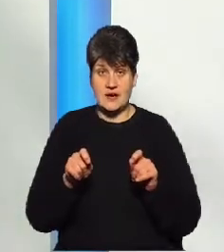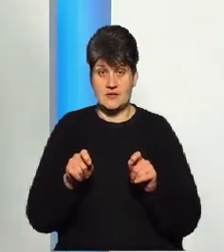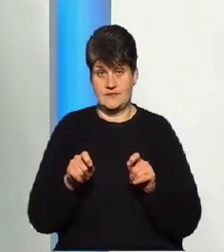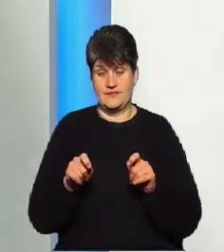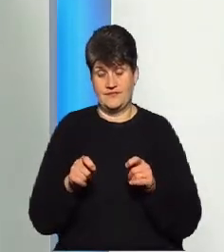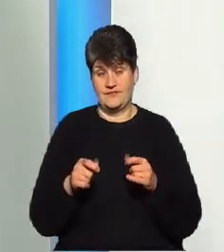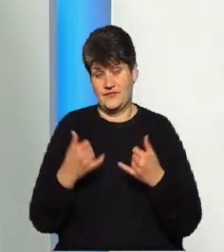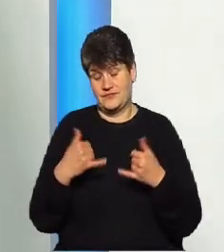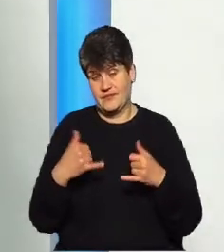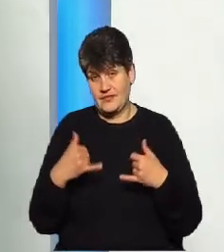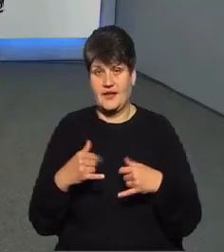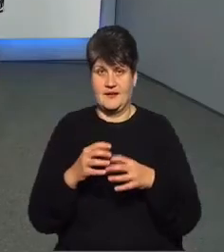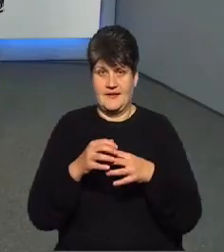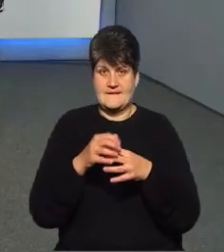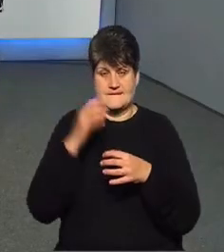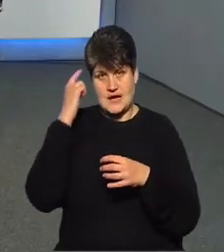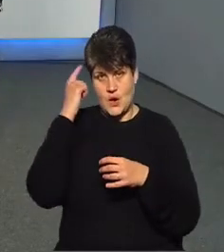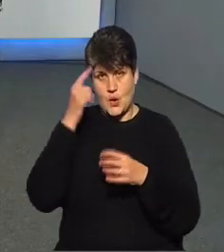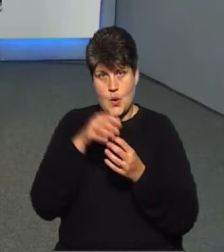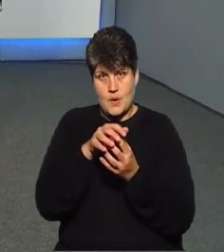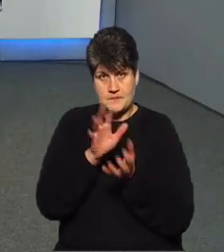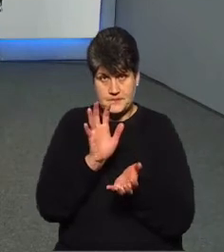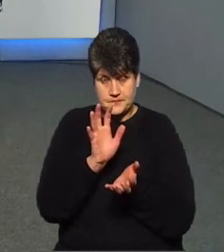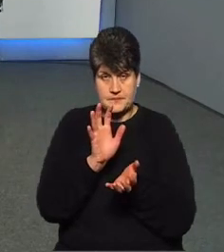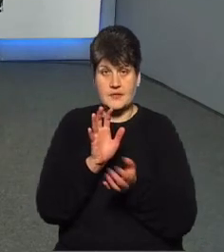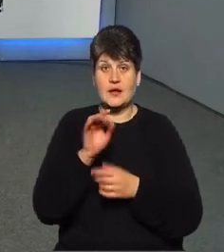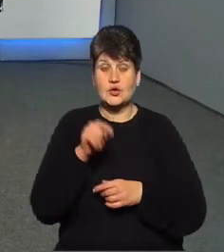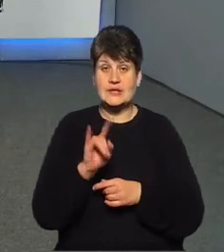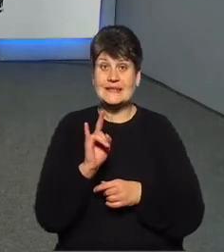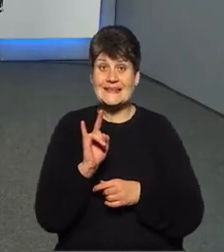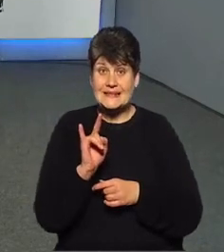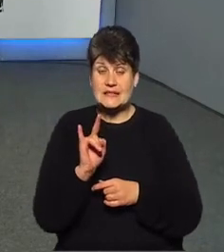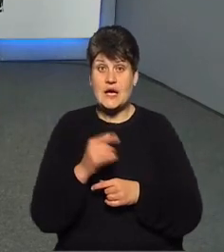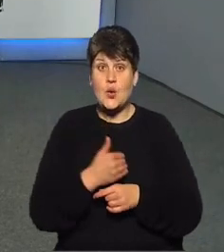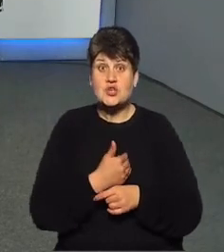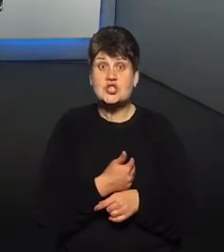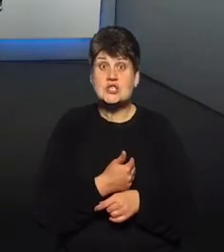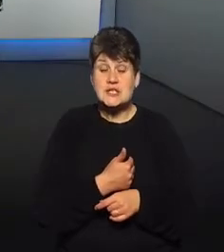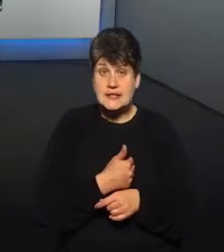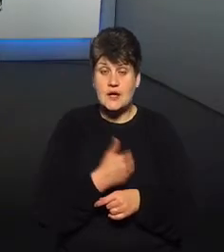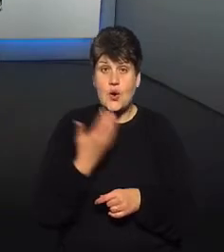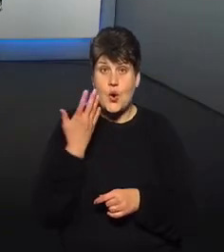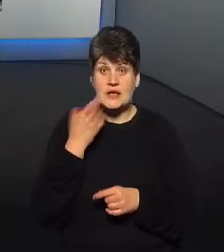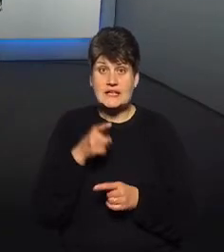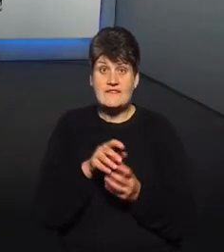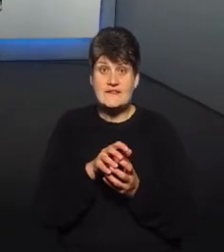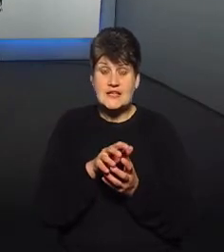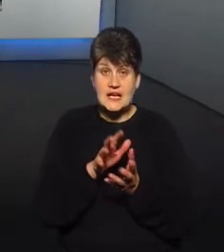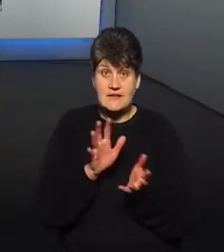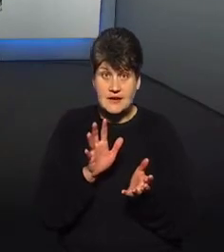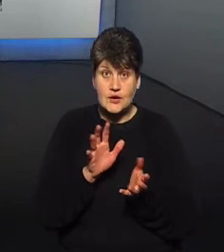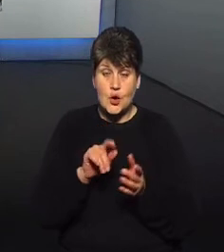натуралізм, то дітинка настільки хоче жити, що коли ти робиш трепанацію і